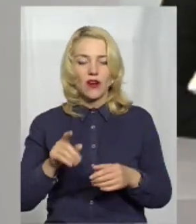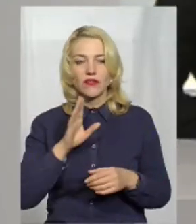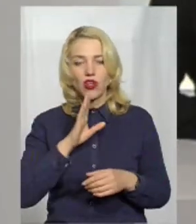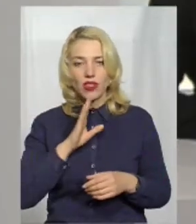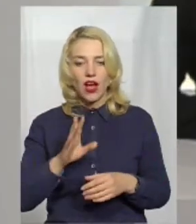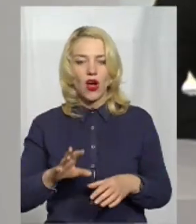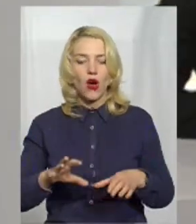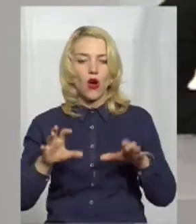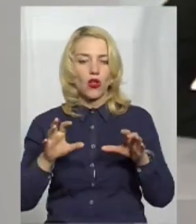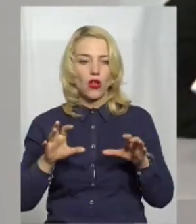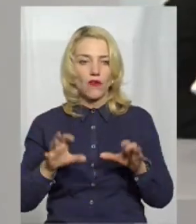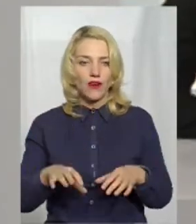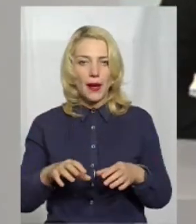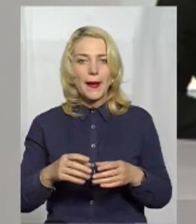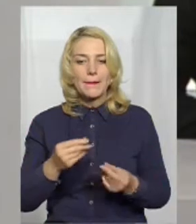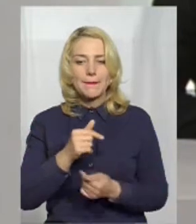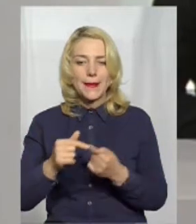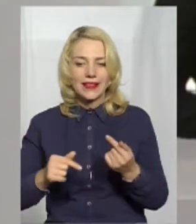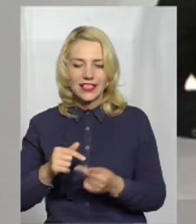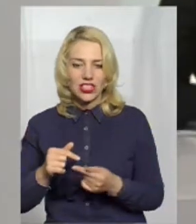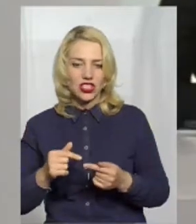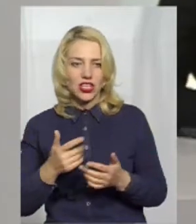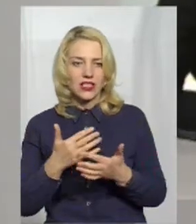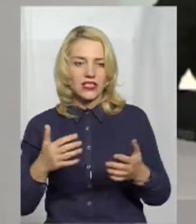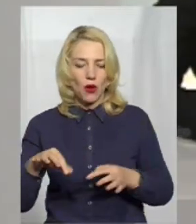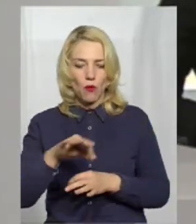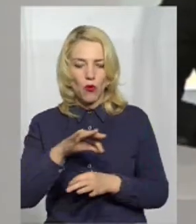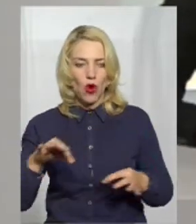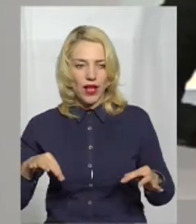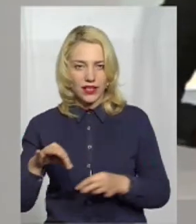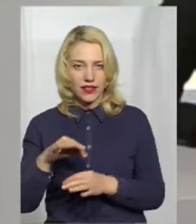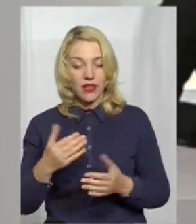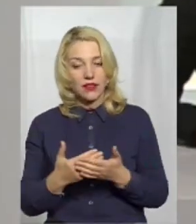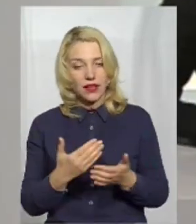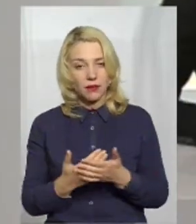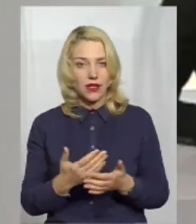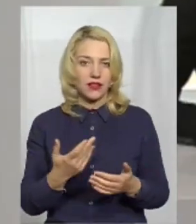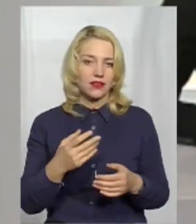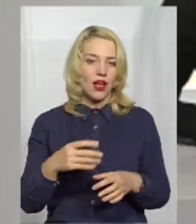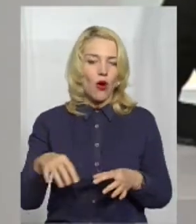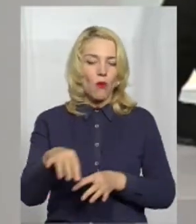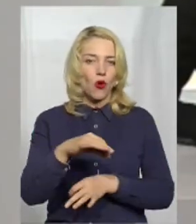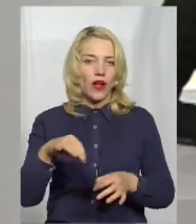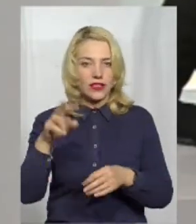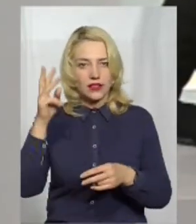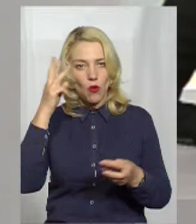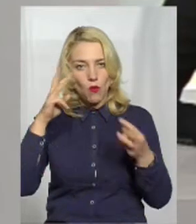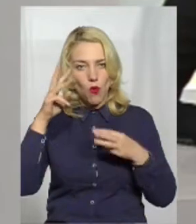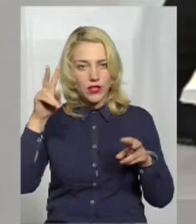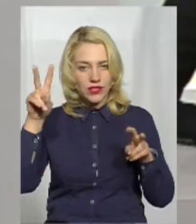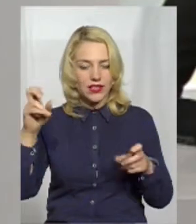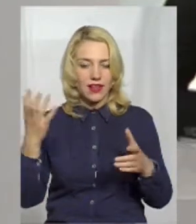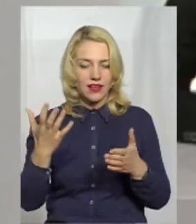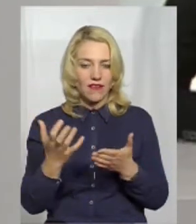інновацій». Менеджер низки проєктів серед останніх до перекладу був проєкт «Модні», який відгримів у місті